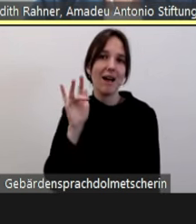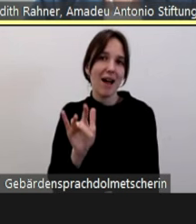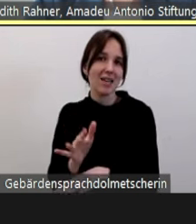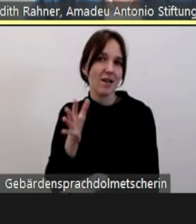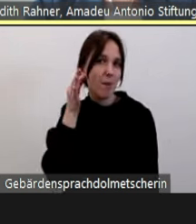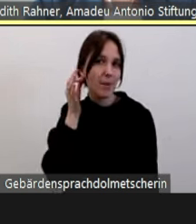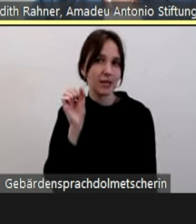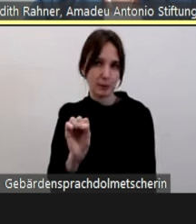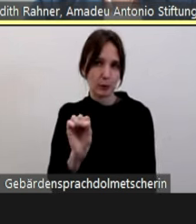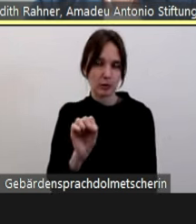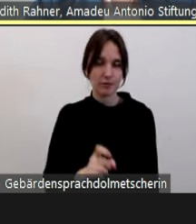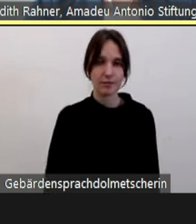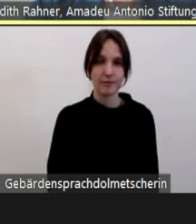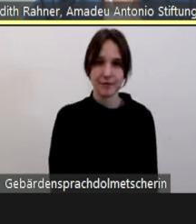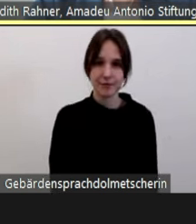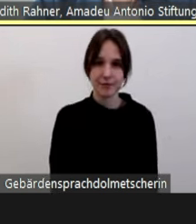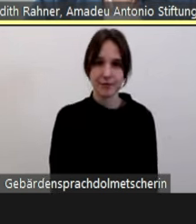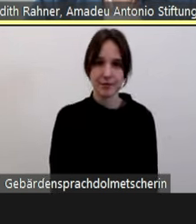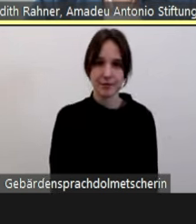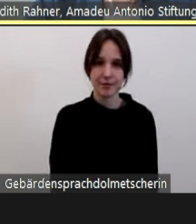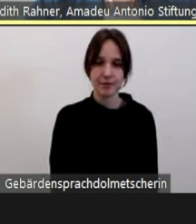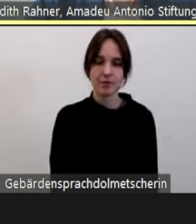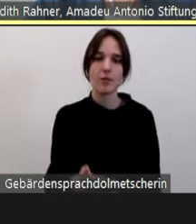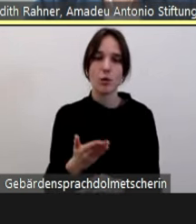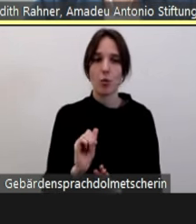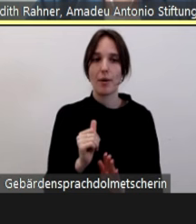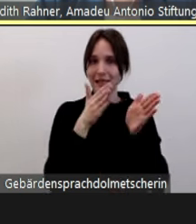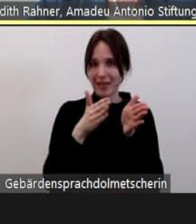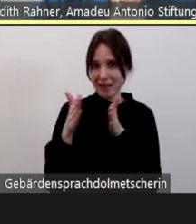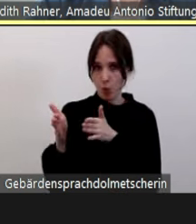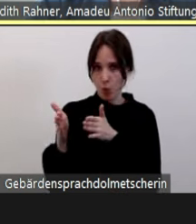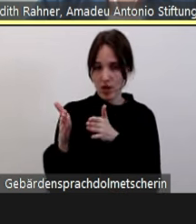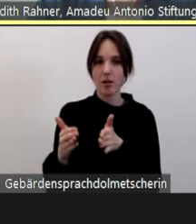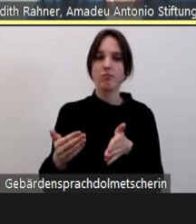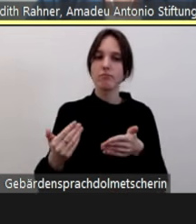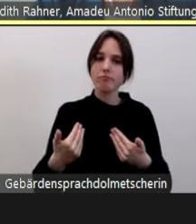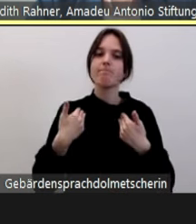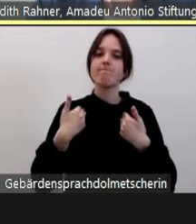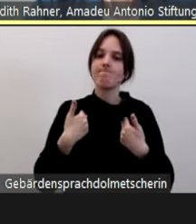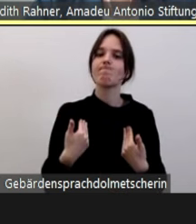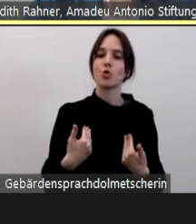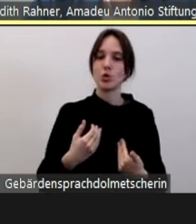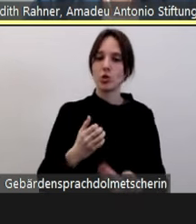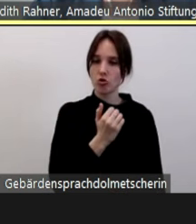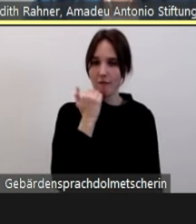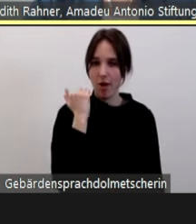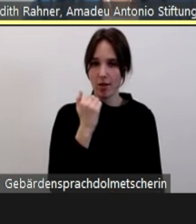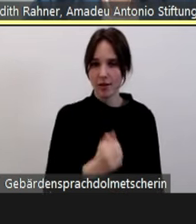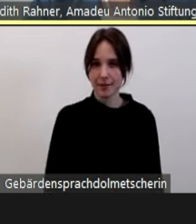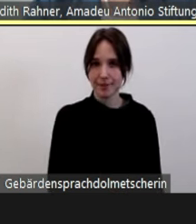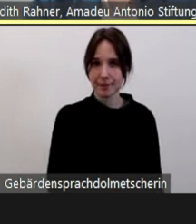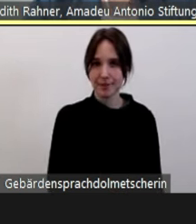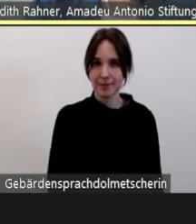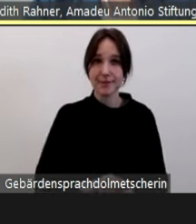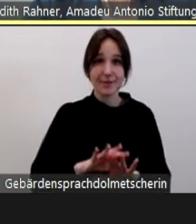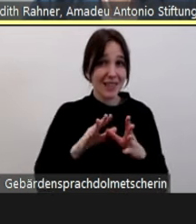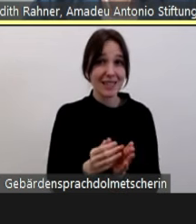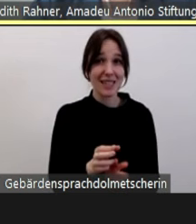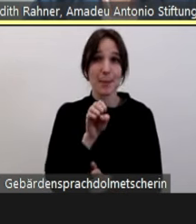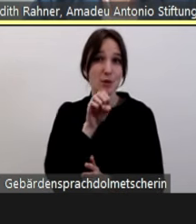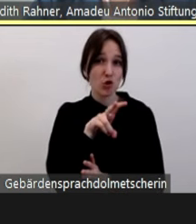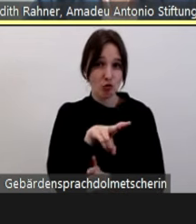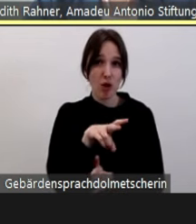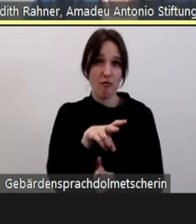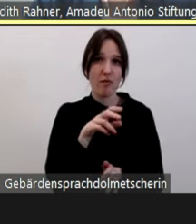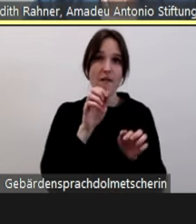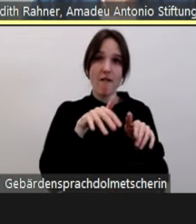Tatmotiv sich handelt. Das ist die erste Kategorie, antifeministisch motivierte physische Gewalt. Zwölf Sachen, die wir darunter